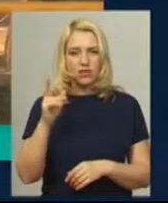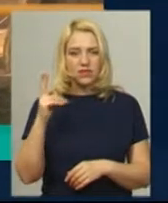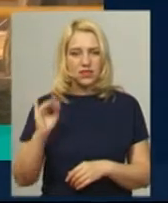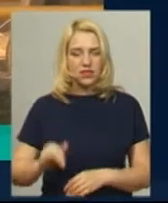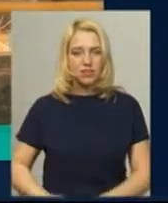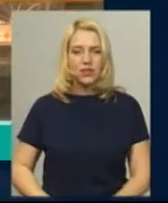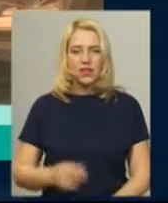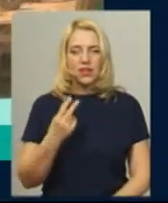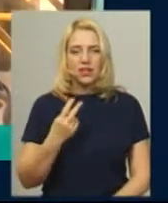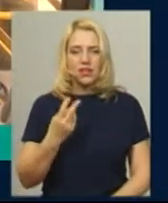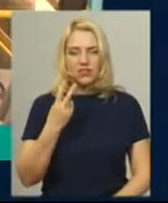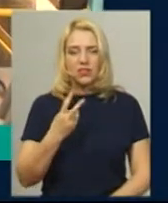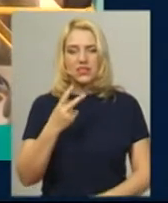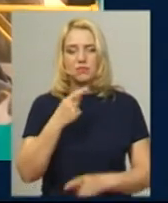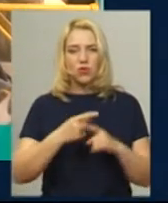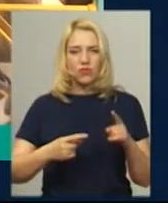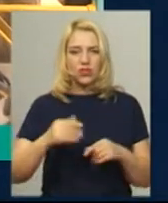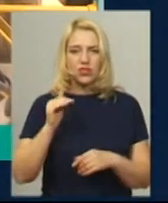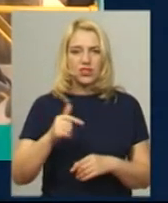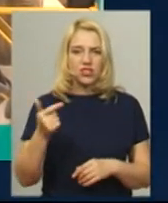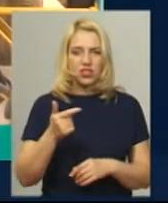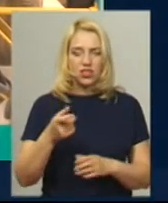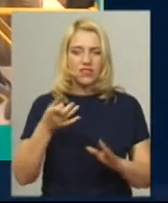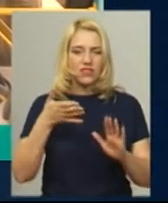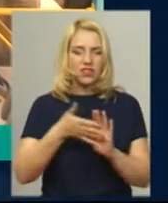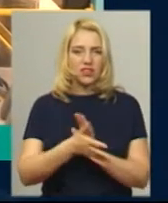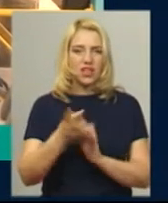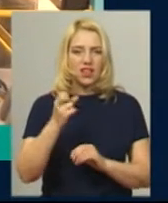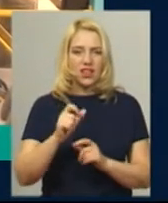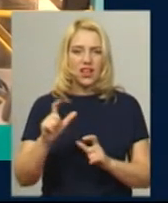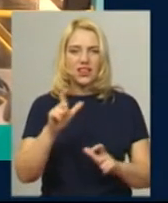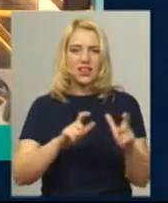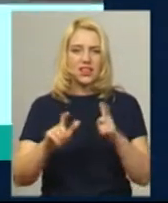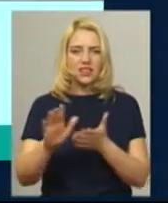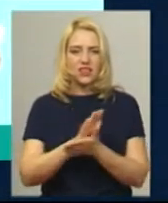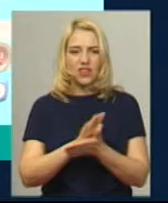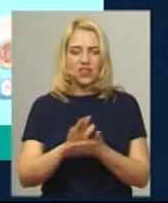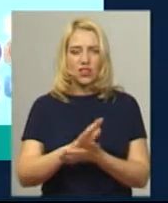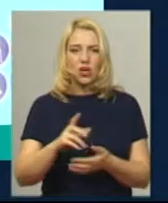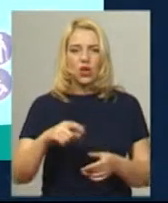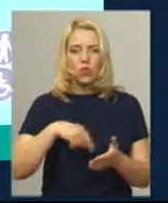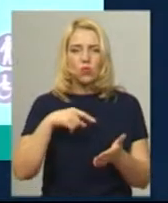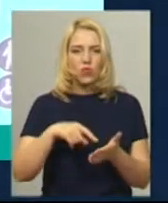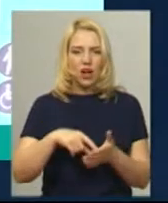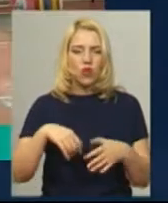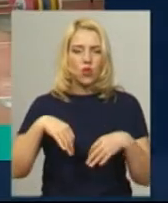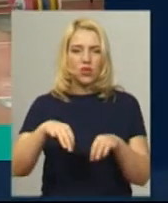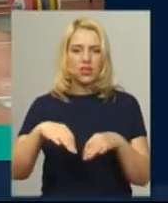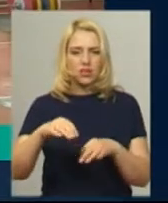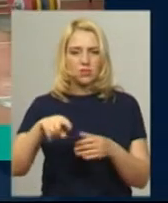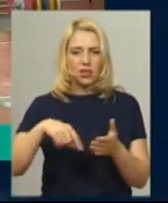розчину та більше 2,5 тисяч гривень в день витрачають для дезінфекції комунального громадського транспорту Хмельницького.